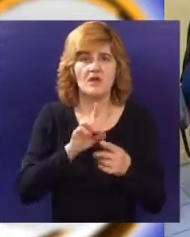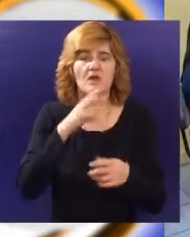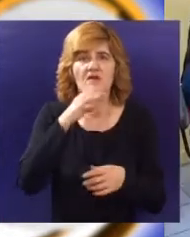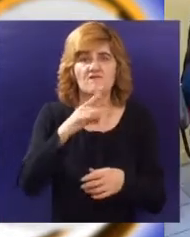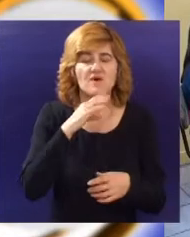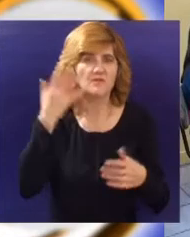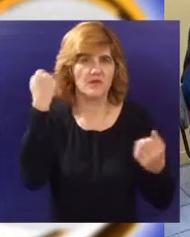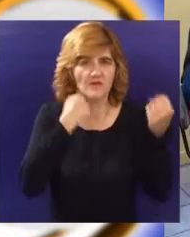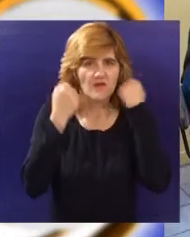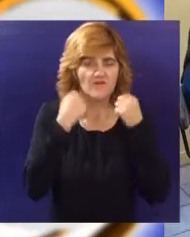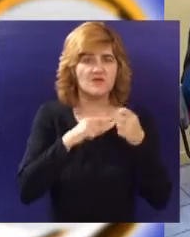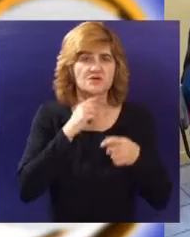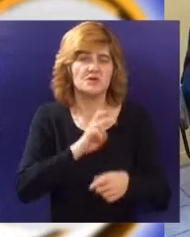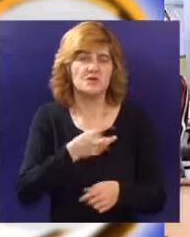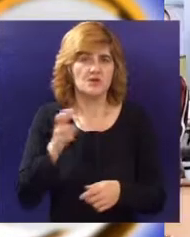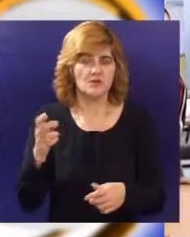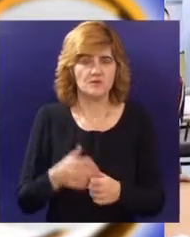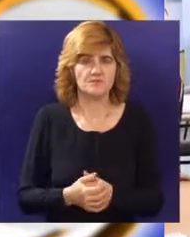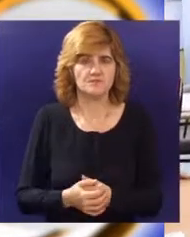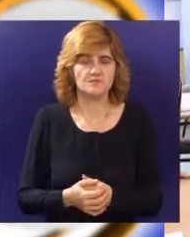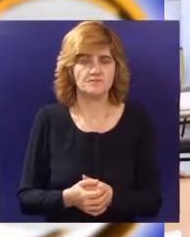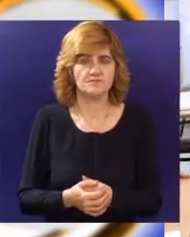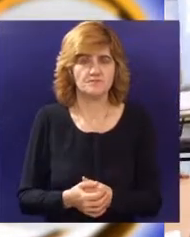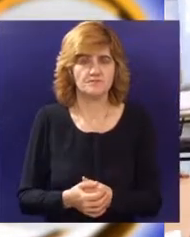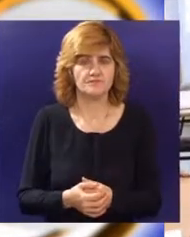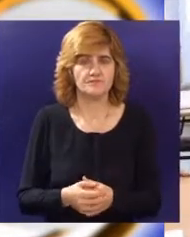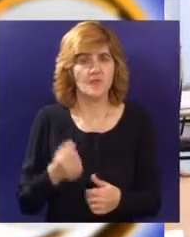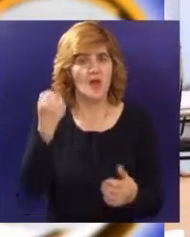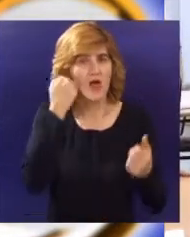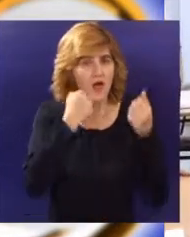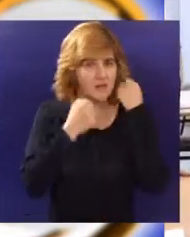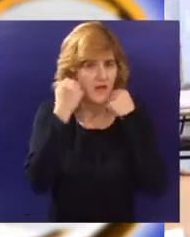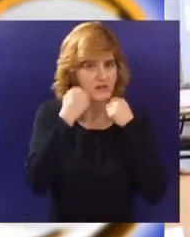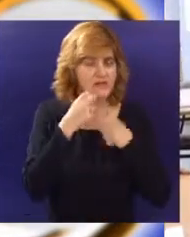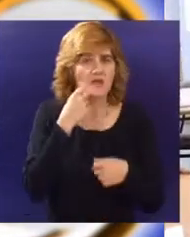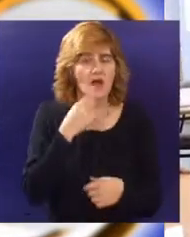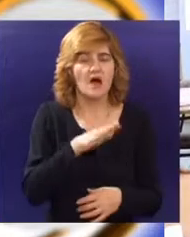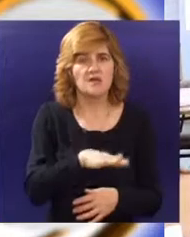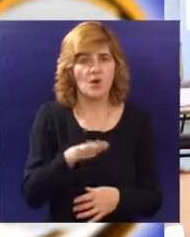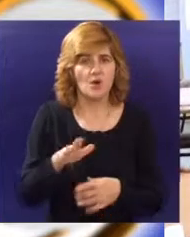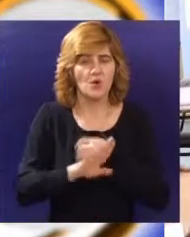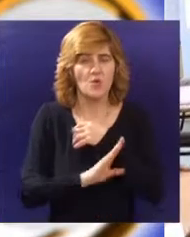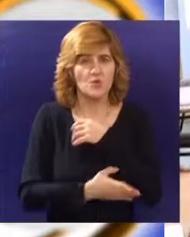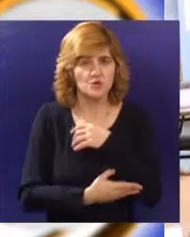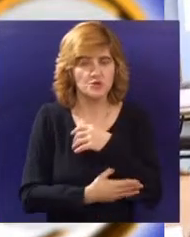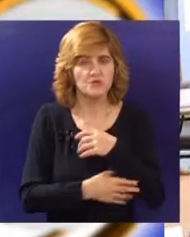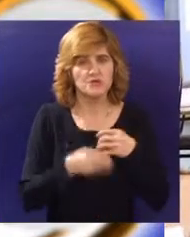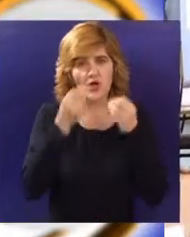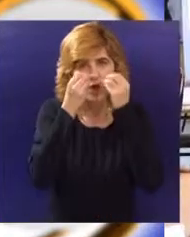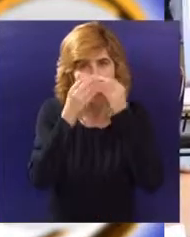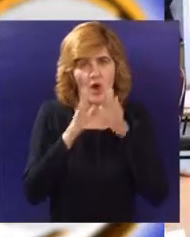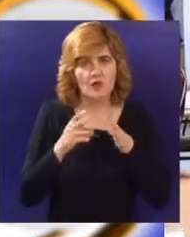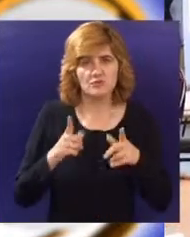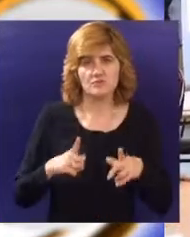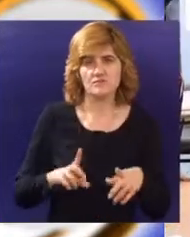nekim slučajevima i seksualno. Pa nasilje kada se neki učenici lošo ponašaju prema